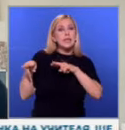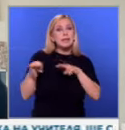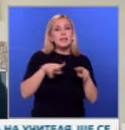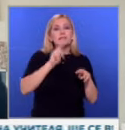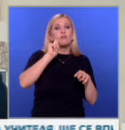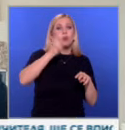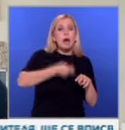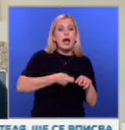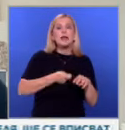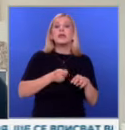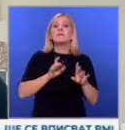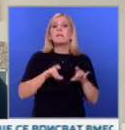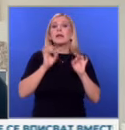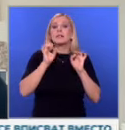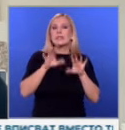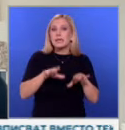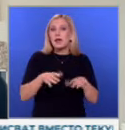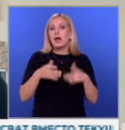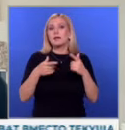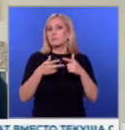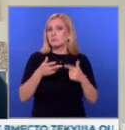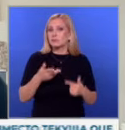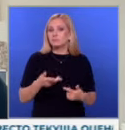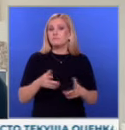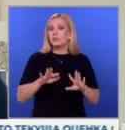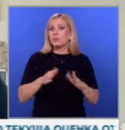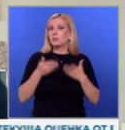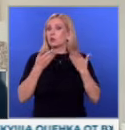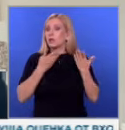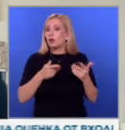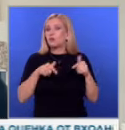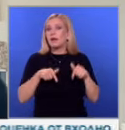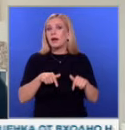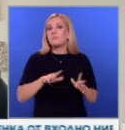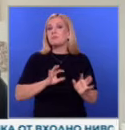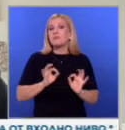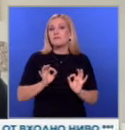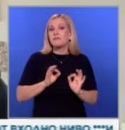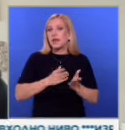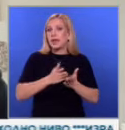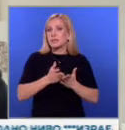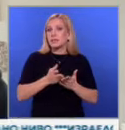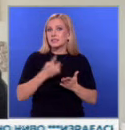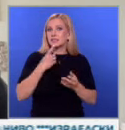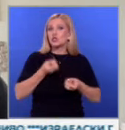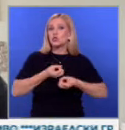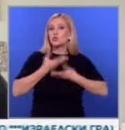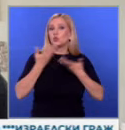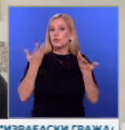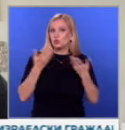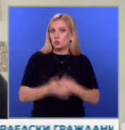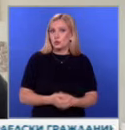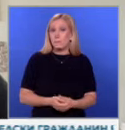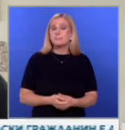във Унгария, в Бразилия. Според мен това е най-вероятната версия за случващото се,